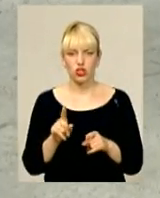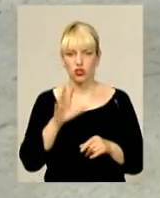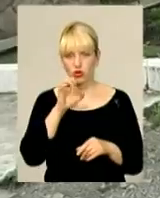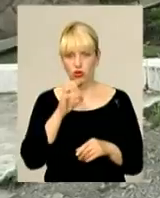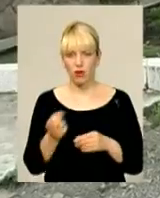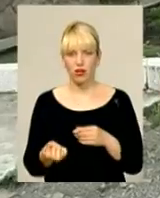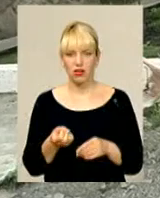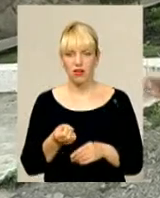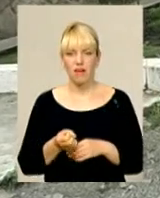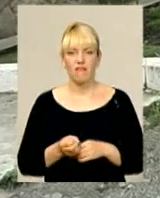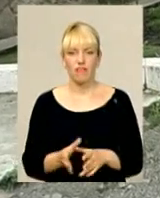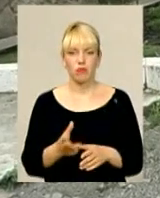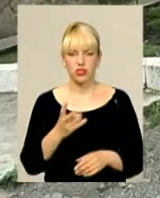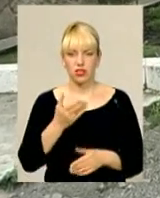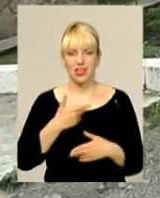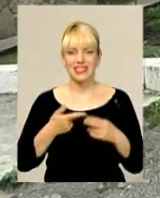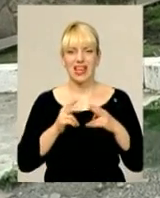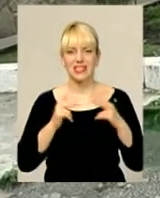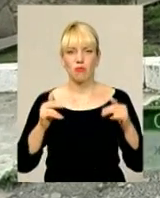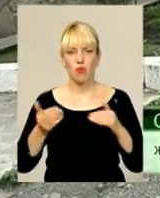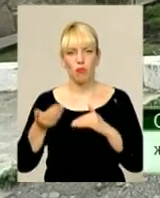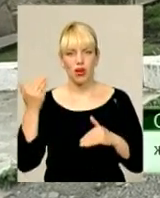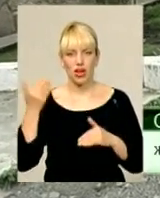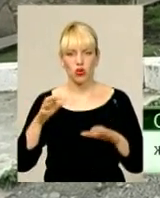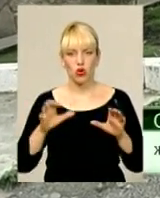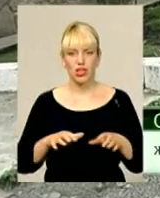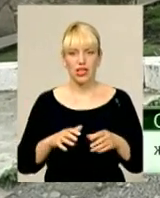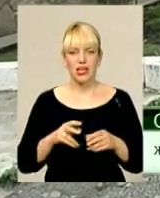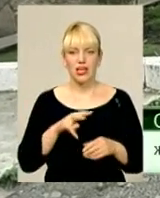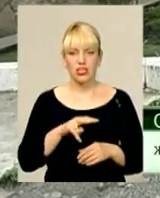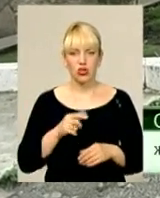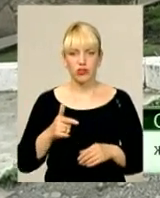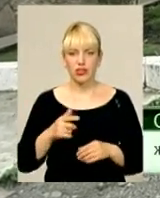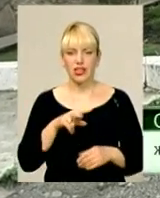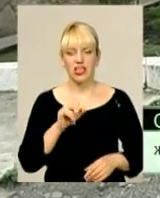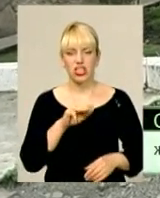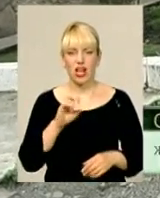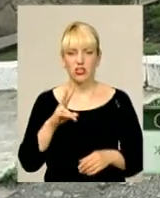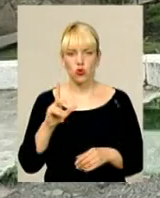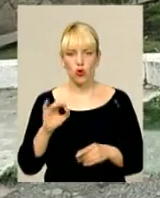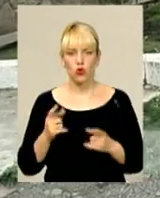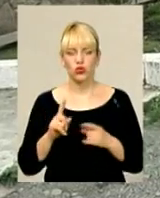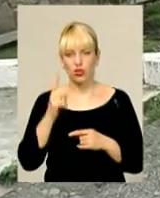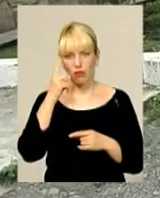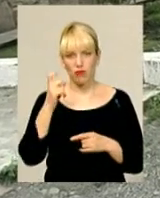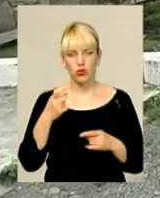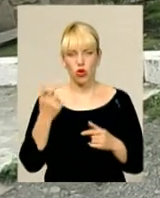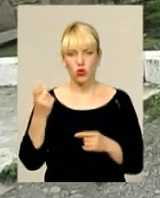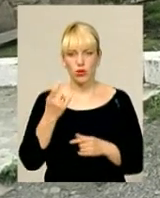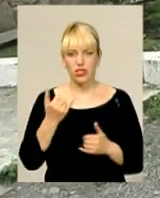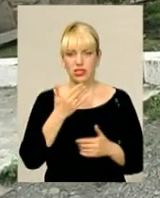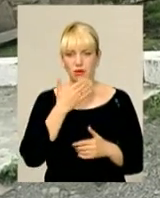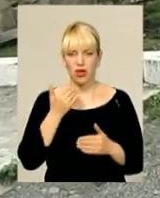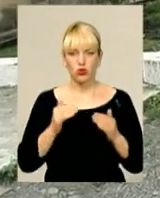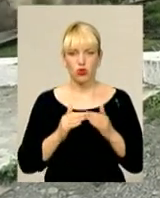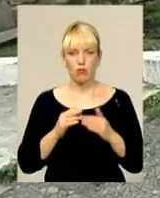собаку. А це маєток попереднього голови Лісогринівецької сільради Василя Лежанського. Але щойно нам повідомили, господаря нема вдома, бо